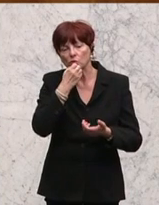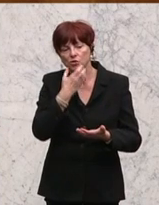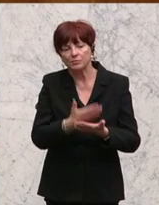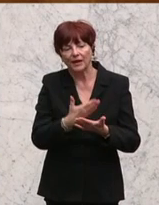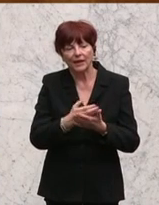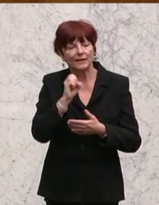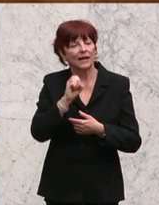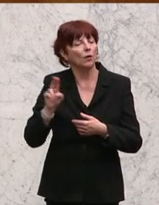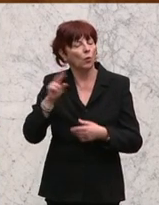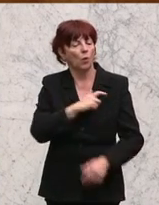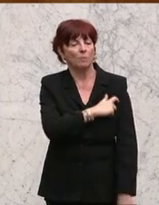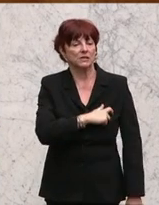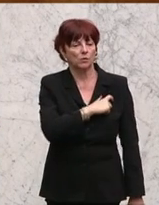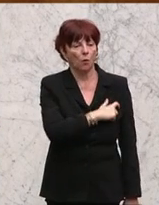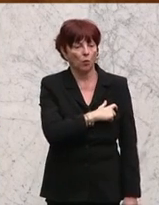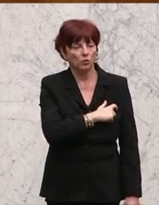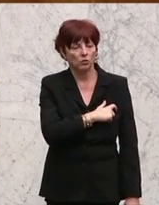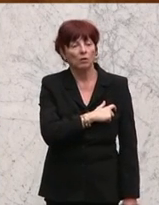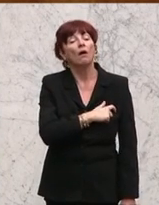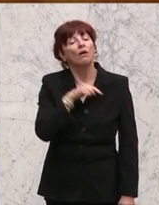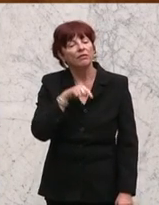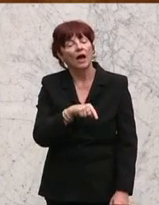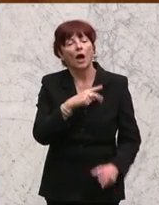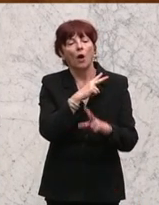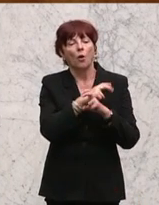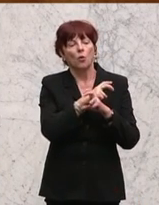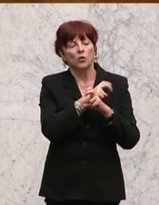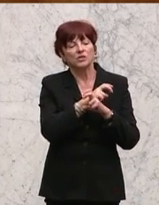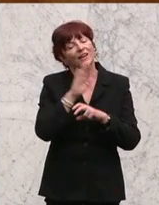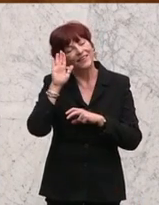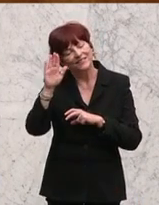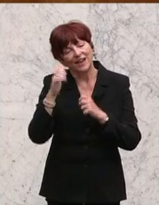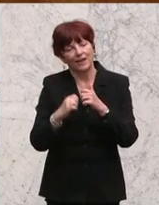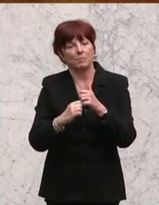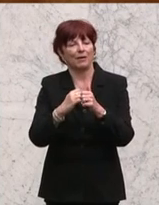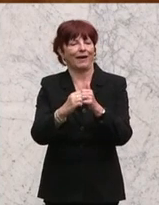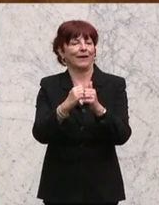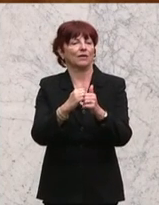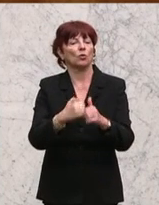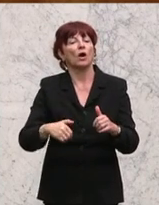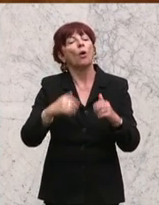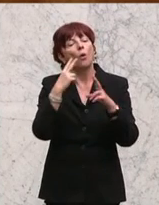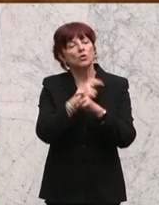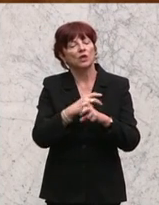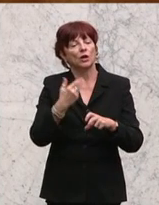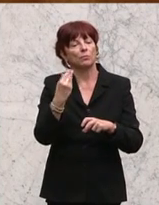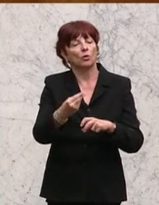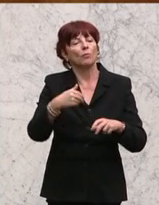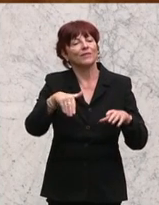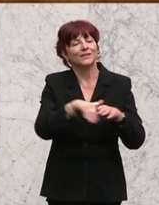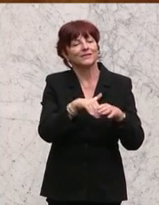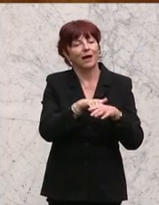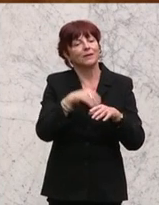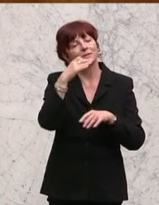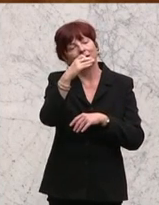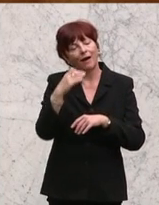Kommission, da erzielt Österreich in deren Berechnungsart eine Ersatzrate von 85